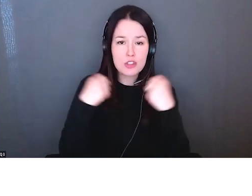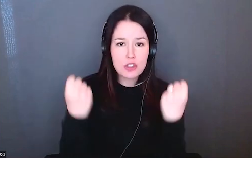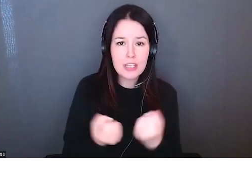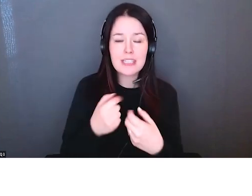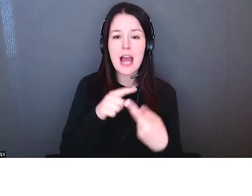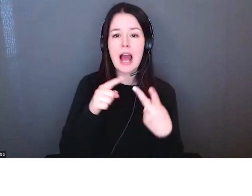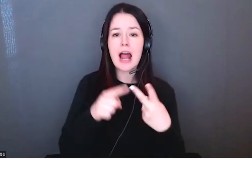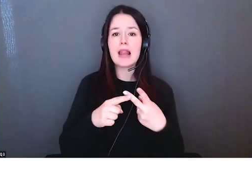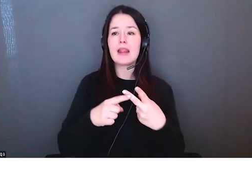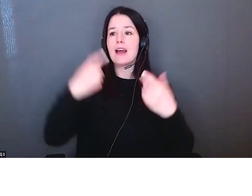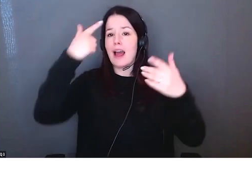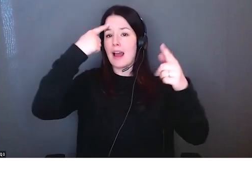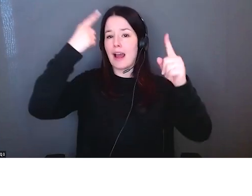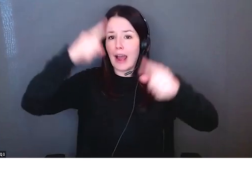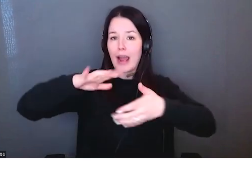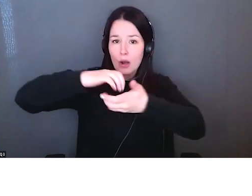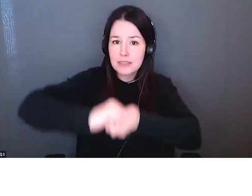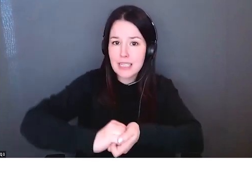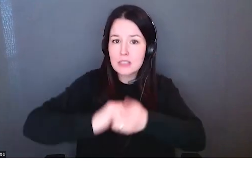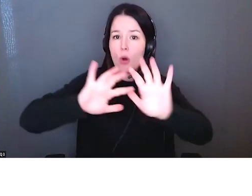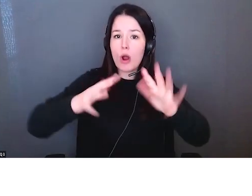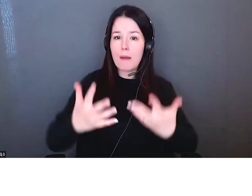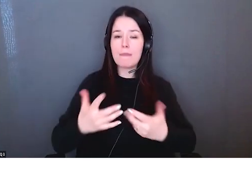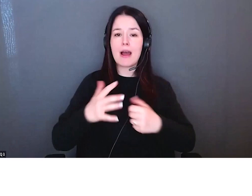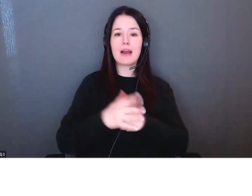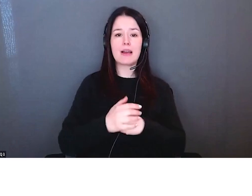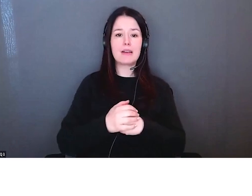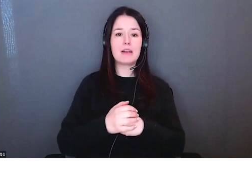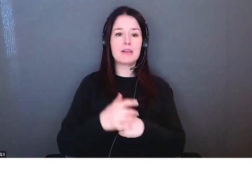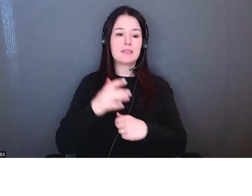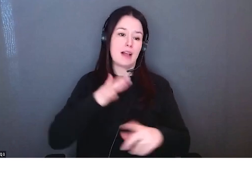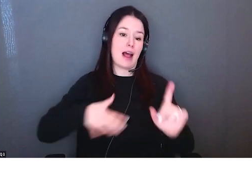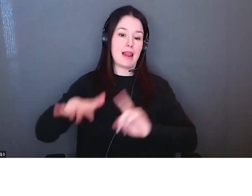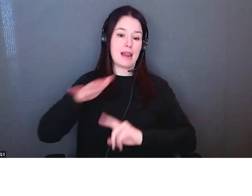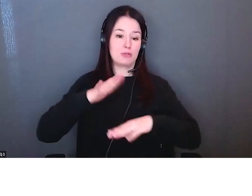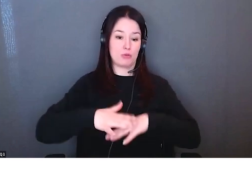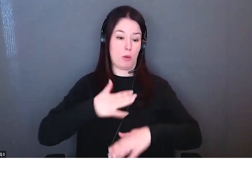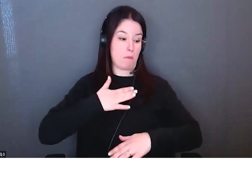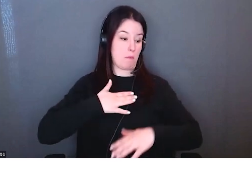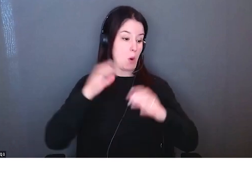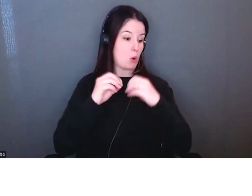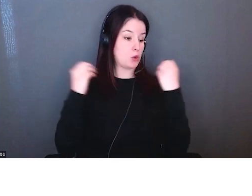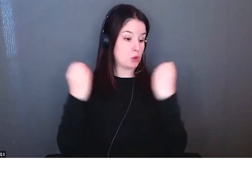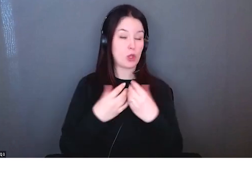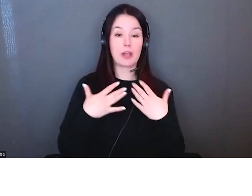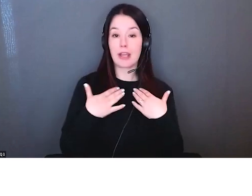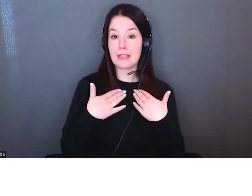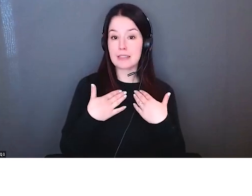de ces idées complexes qui prennent beaucoup plus de temps peut-être